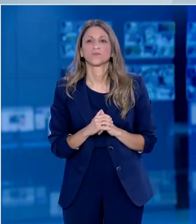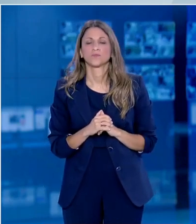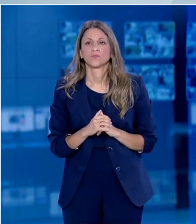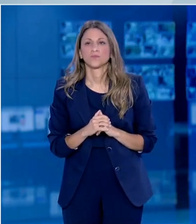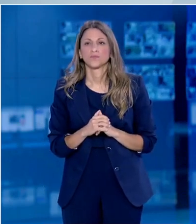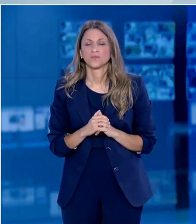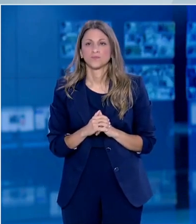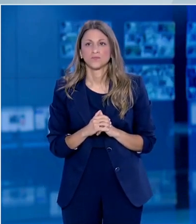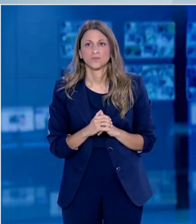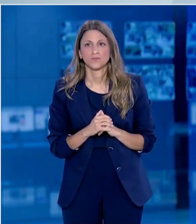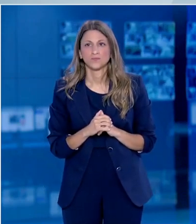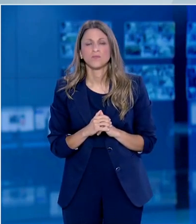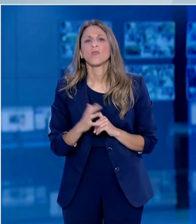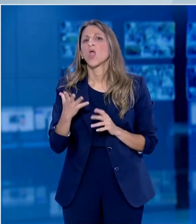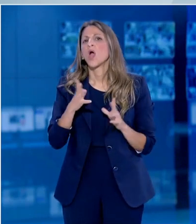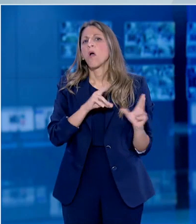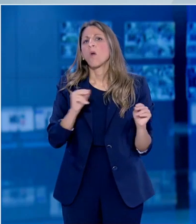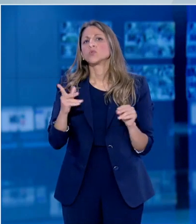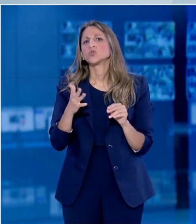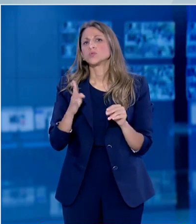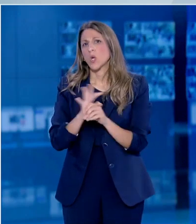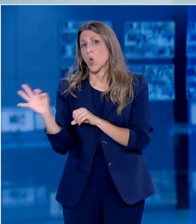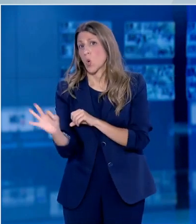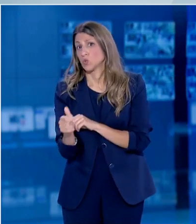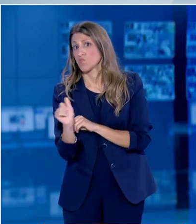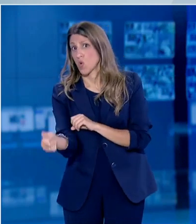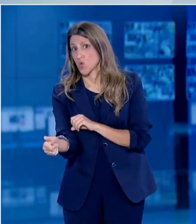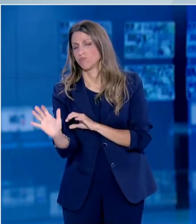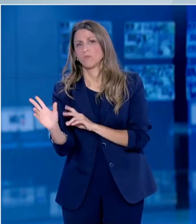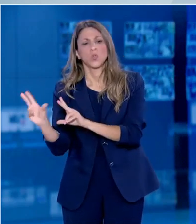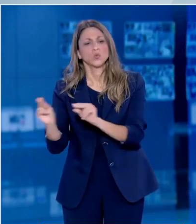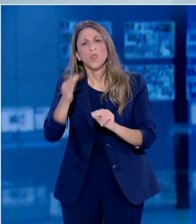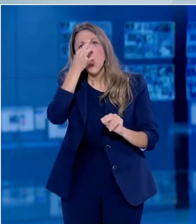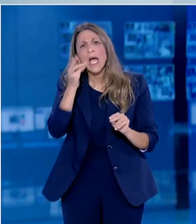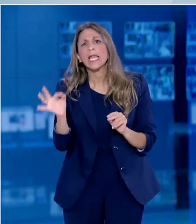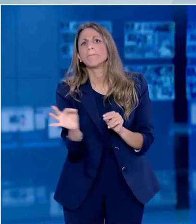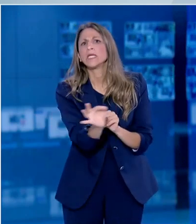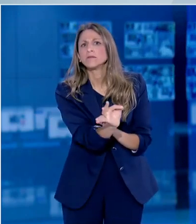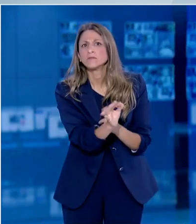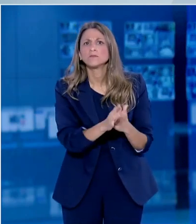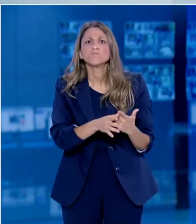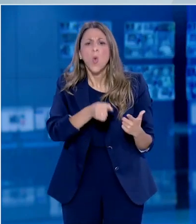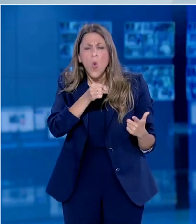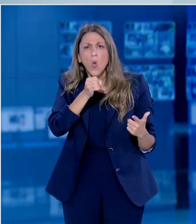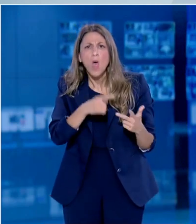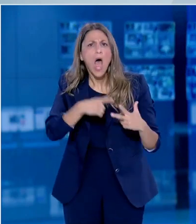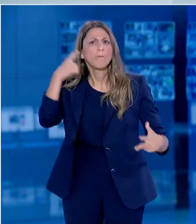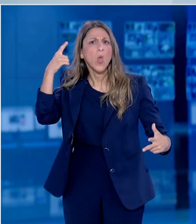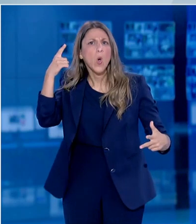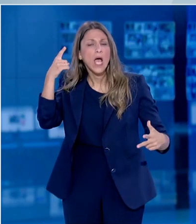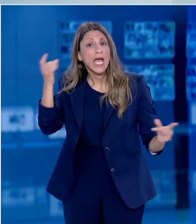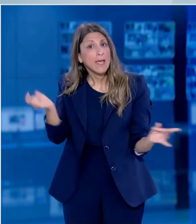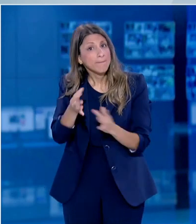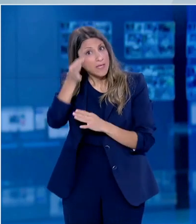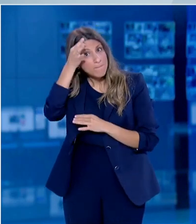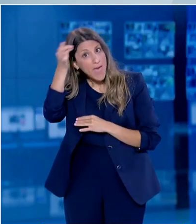αντίστοιχα και για άλλες κοινές ιώσεις κάθε χειμώνα όπως η γρήπη όπως η γη του κοινού κρυολογήματος και αυτοί σπανίως σπανιότατα